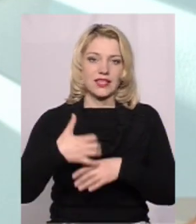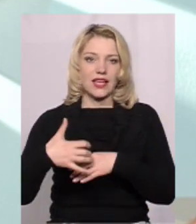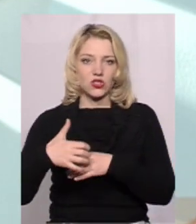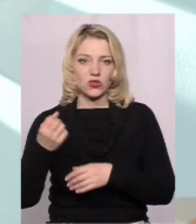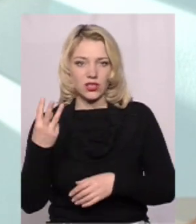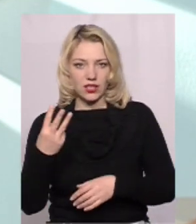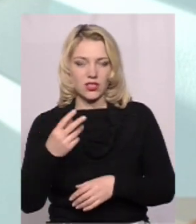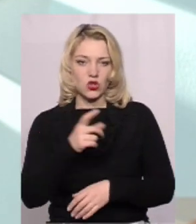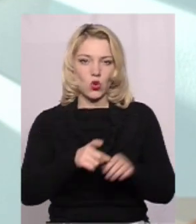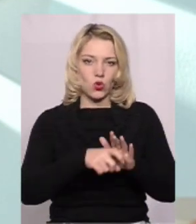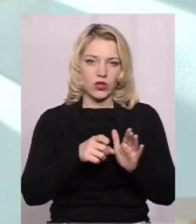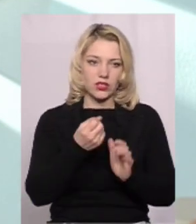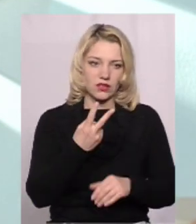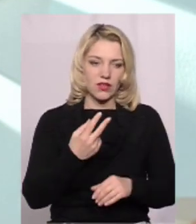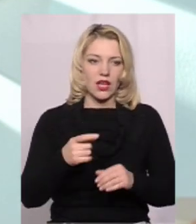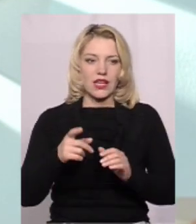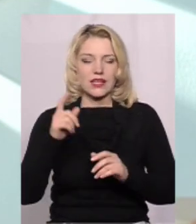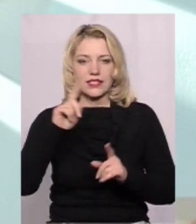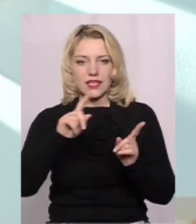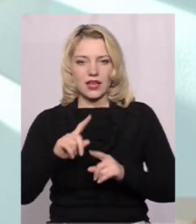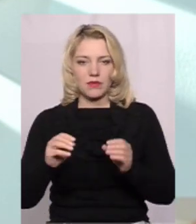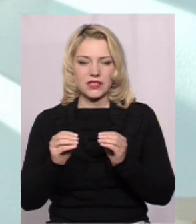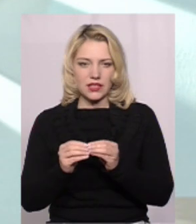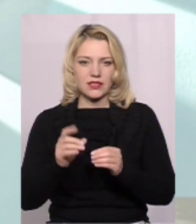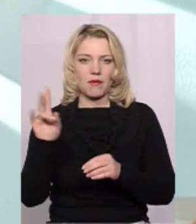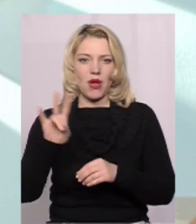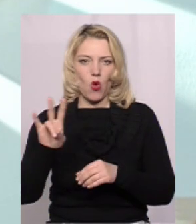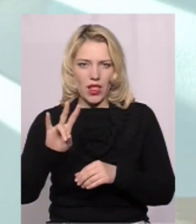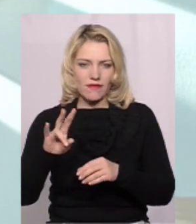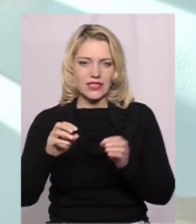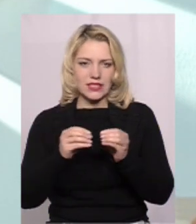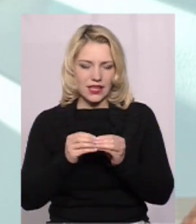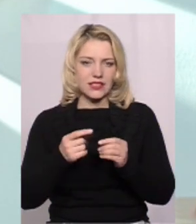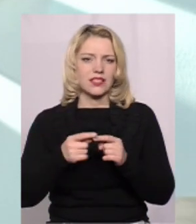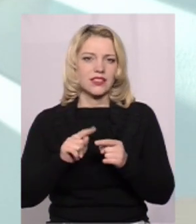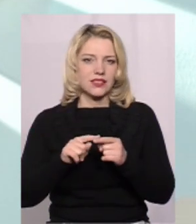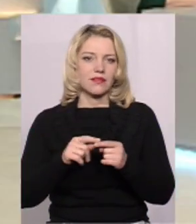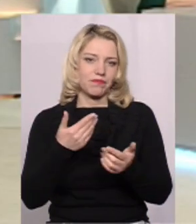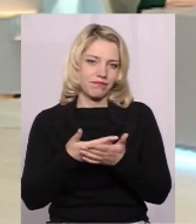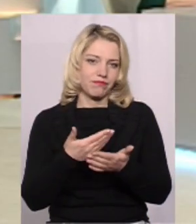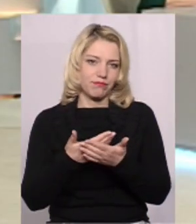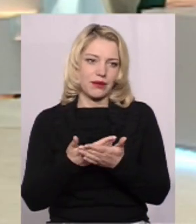Донецькій – 12, Закарпатській – 11, Київській – 10, Миколаївській – 10. Ну, от приблизно є